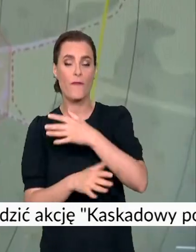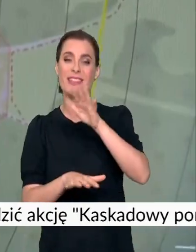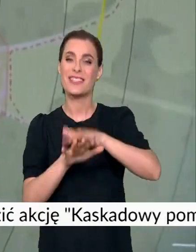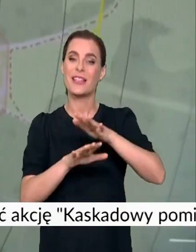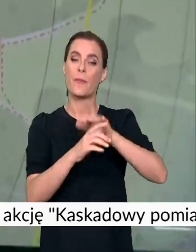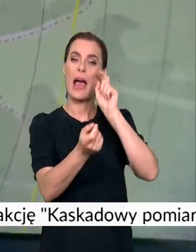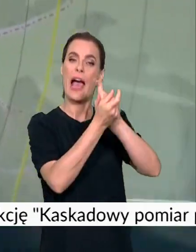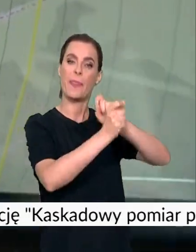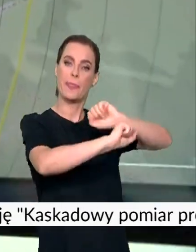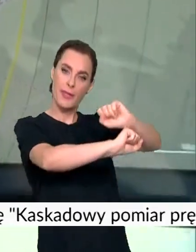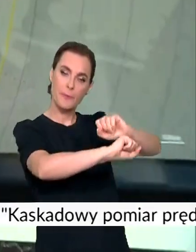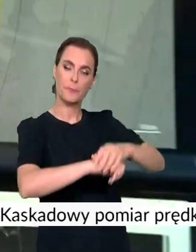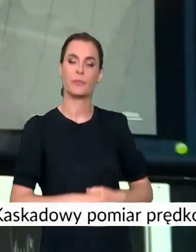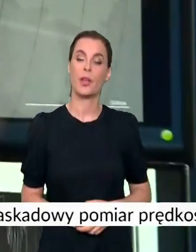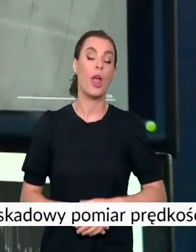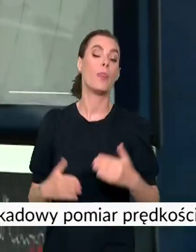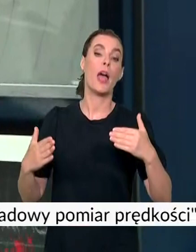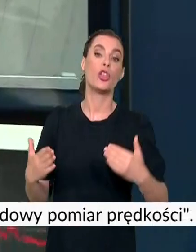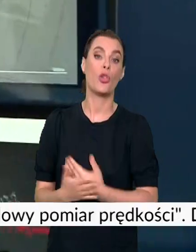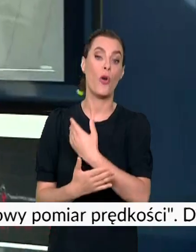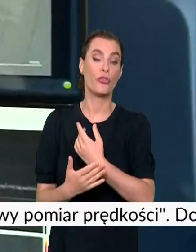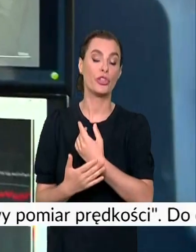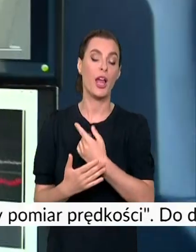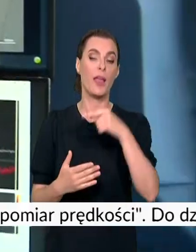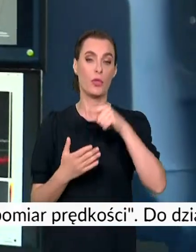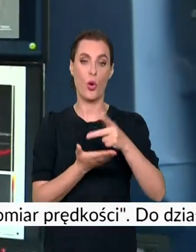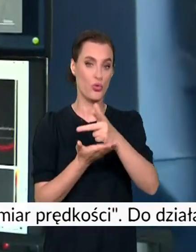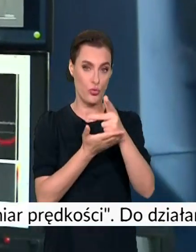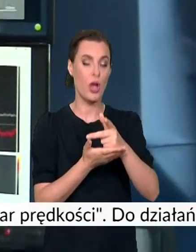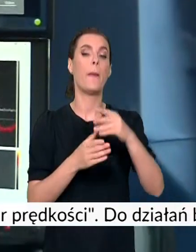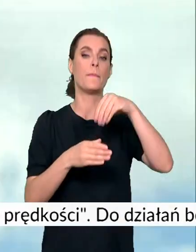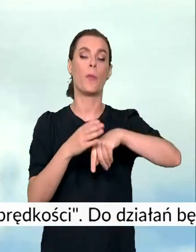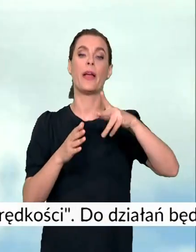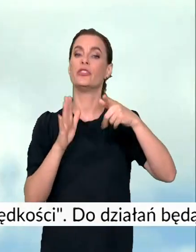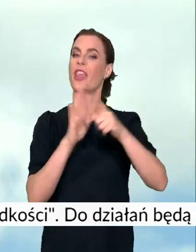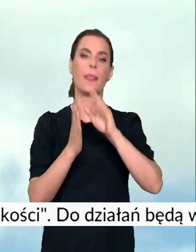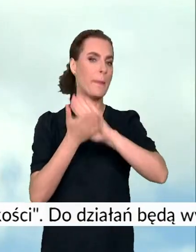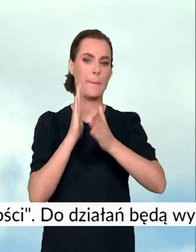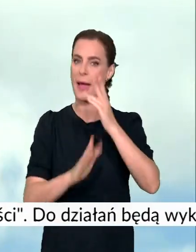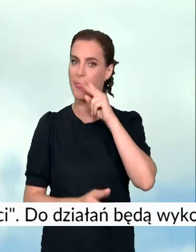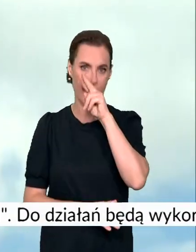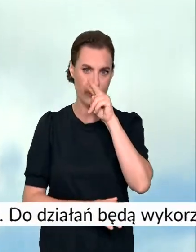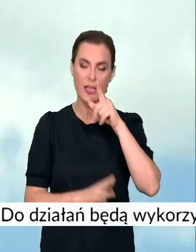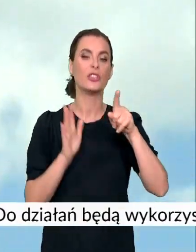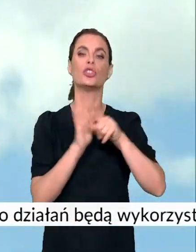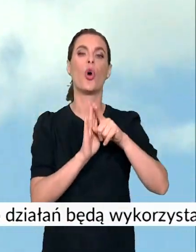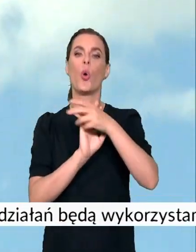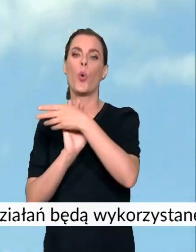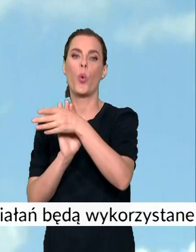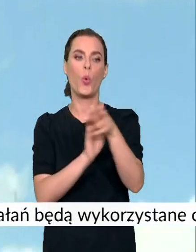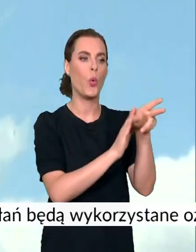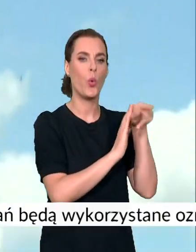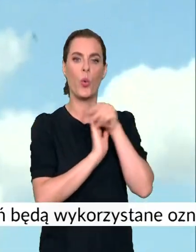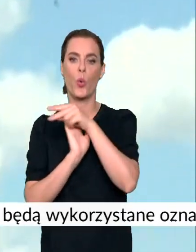antydronowych. Najnowsze takie urządzenia zwalczające wrogie drony mogą być niewidzialne dla radarów, mogą